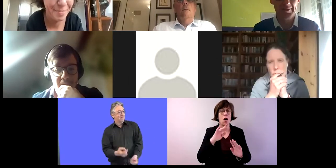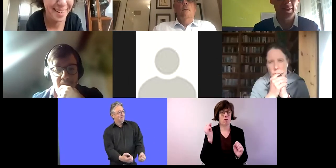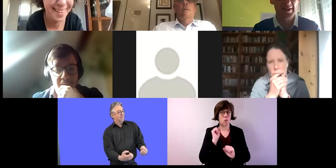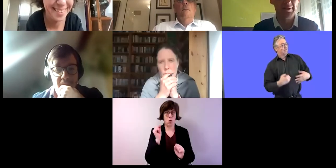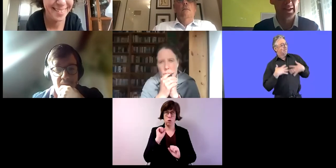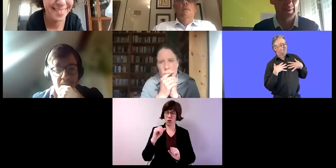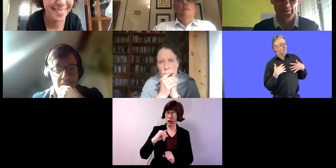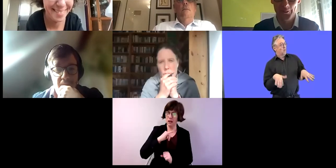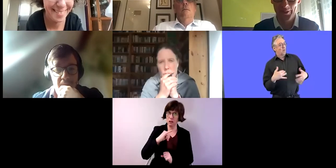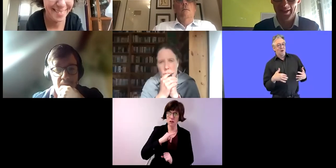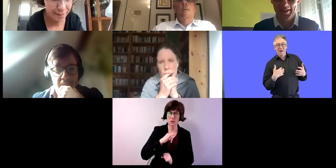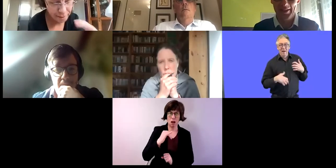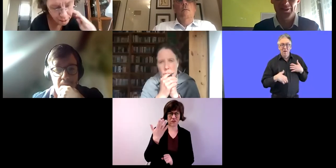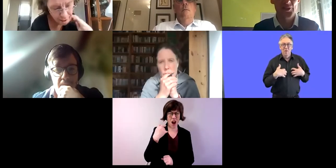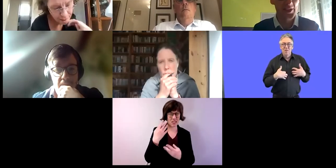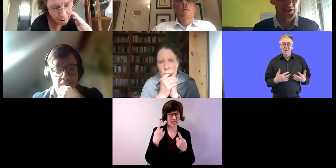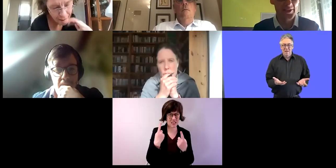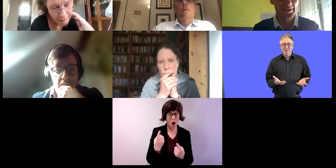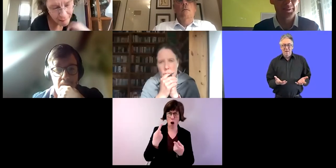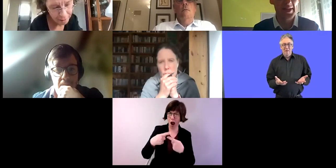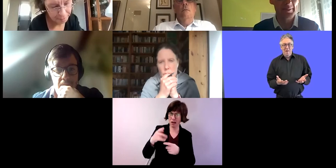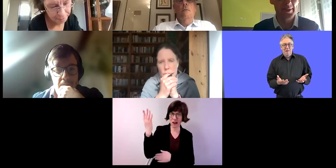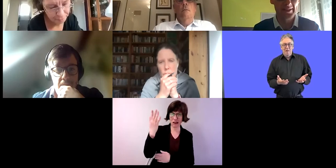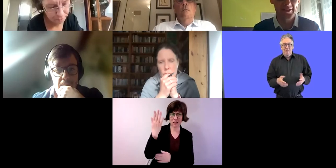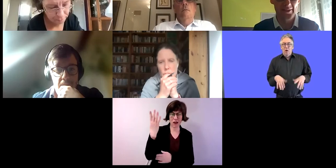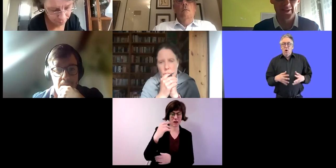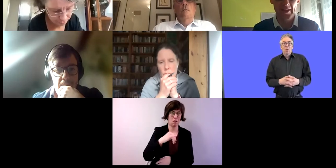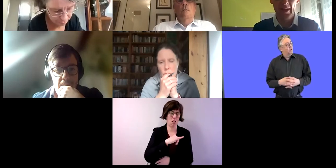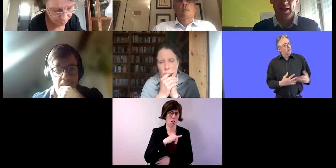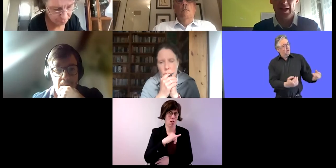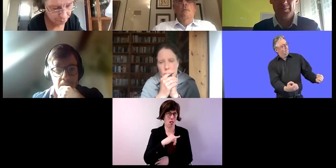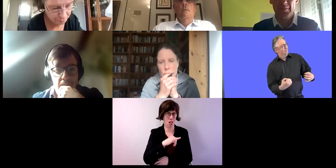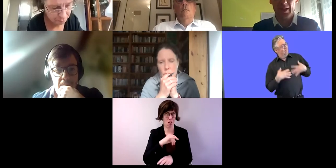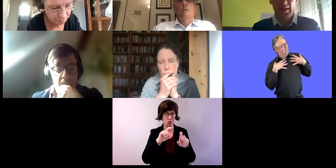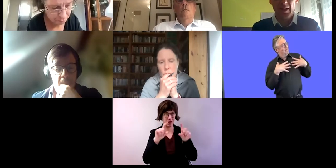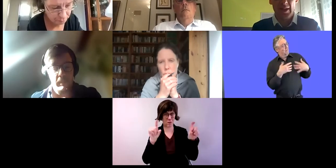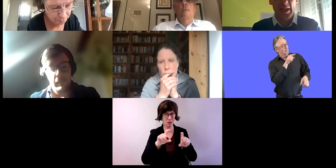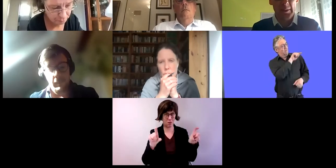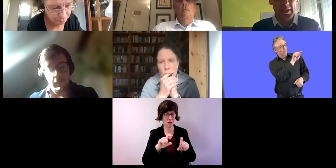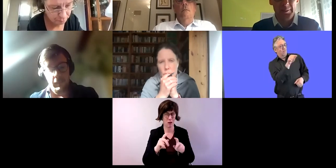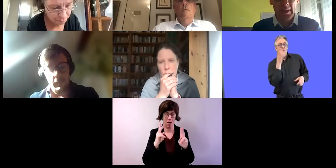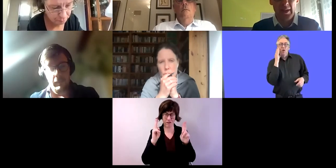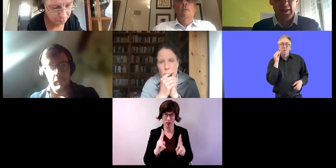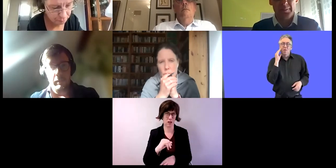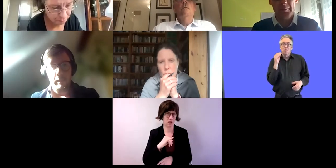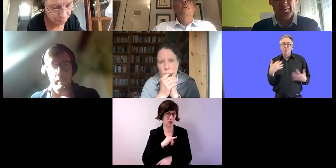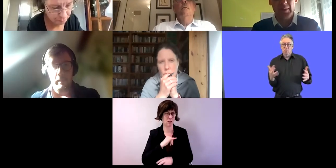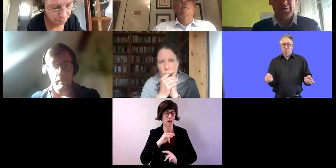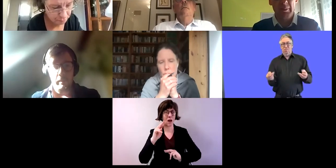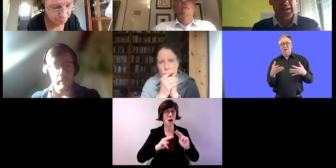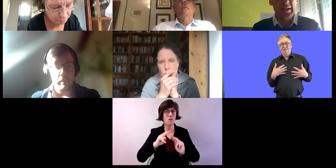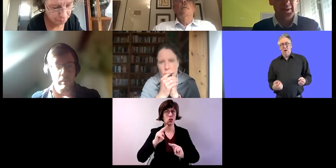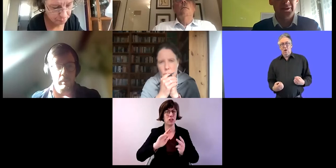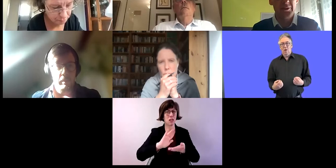Vielen Dank. Danke auch den anderen Rednerinnen bzw. Rednern. Es ist immer interessant, von unterschiedlichen